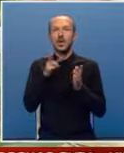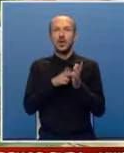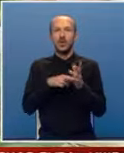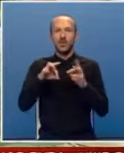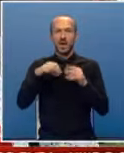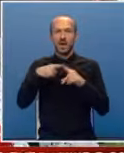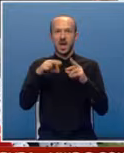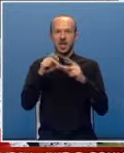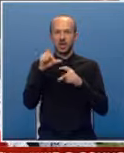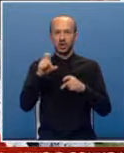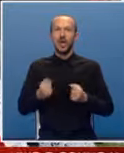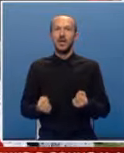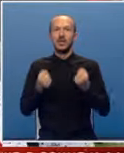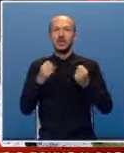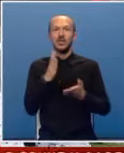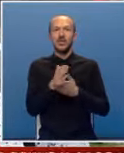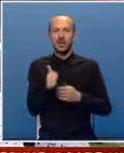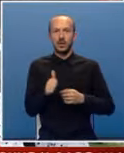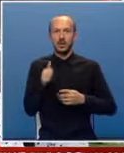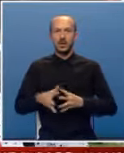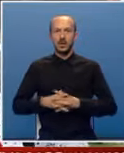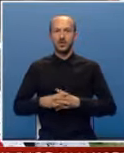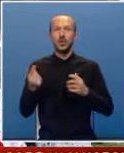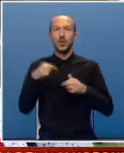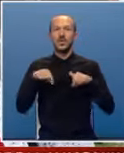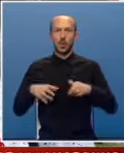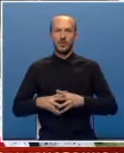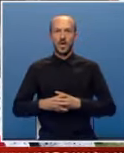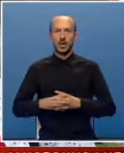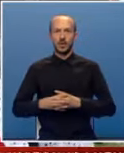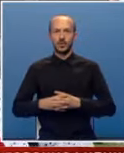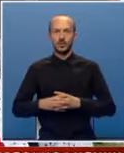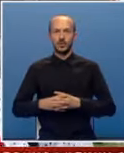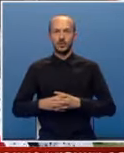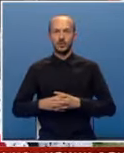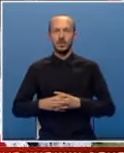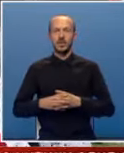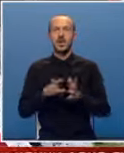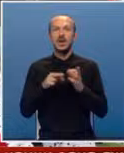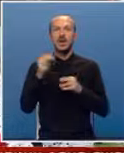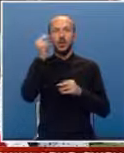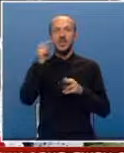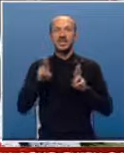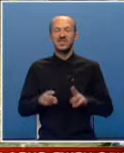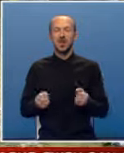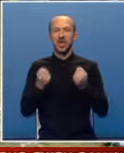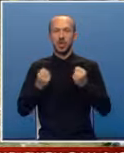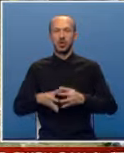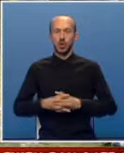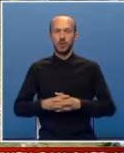Karsić. Teško je svake godine dolazimo ovdje da ih pomenemo, stvarno je teško.